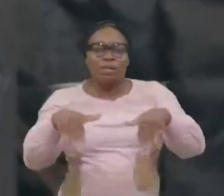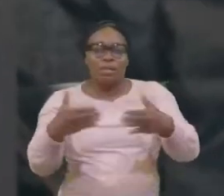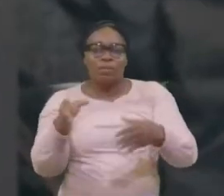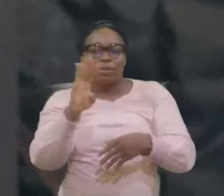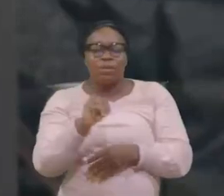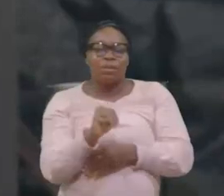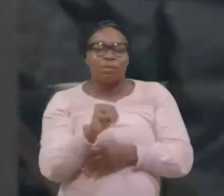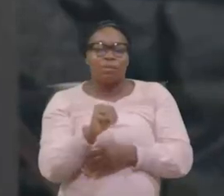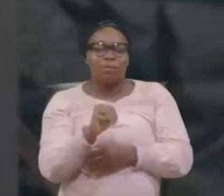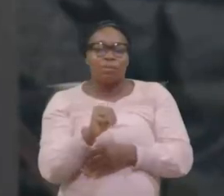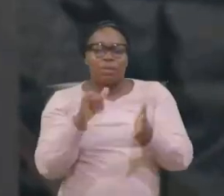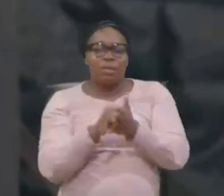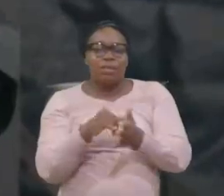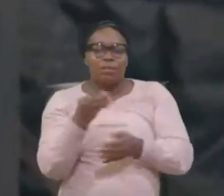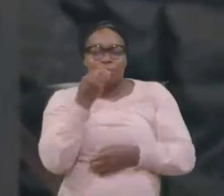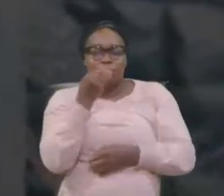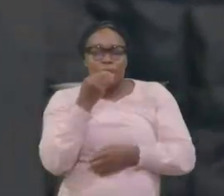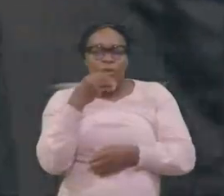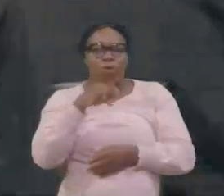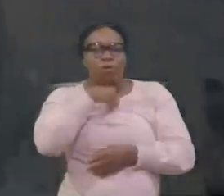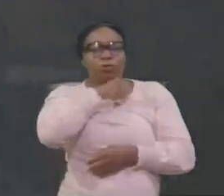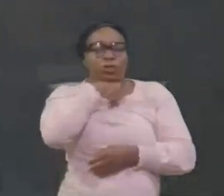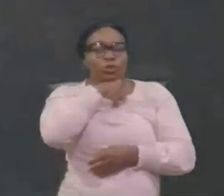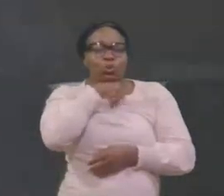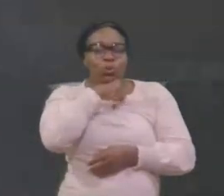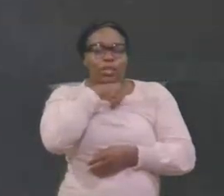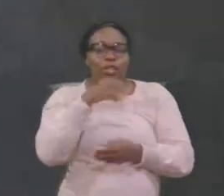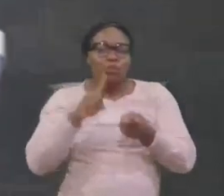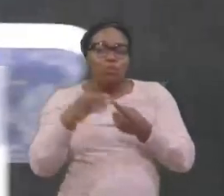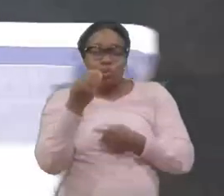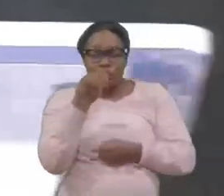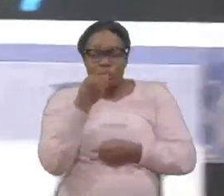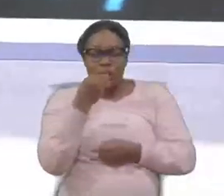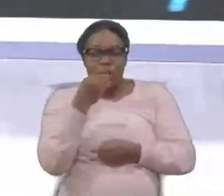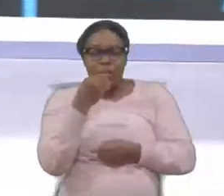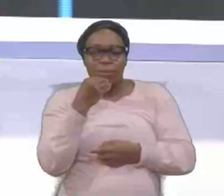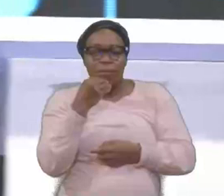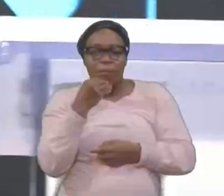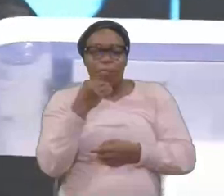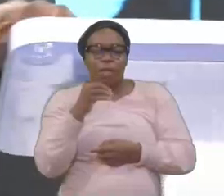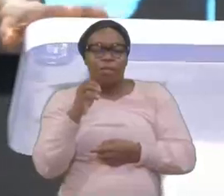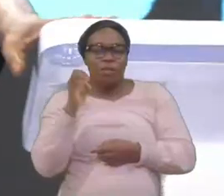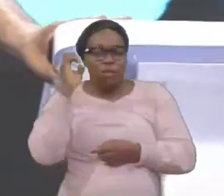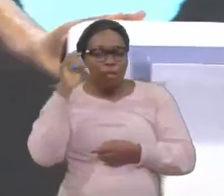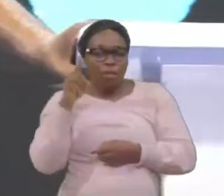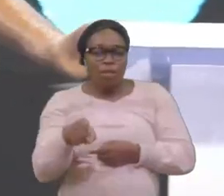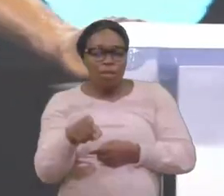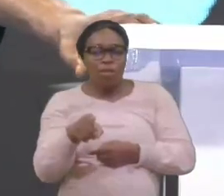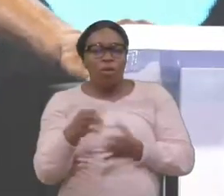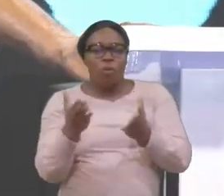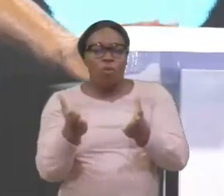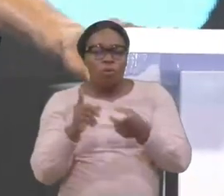Et sa rémunération n'était même pas suffisante pour le nourrir. Il avait envie de manger ce que mangeaient les poursauts.